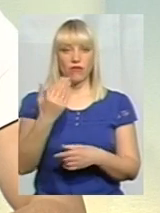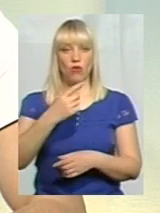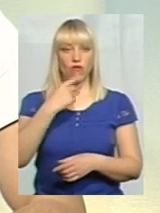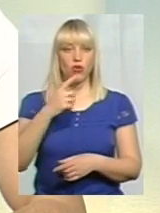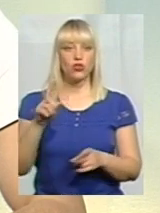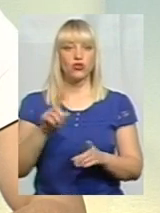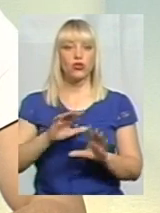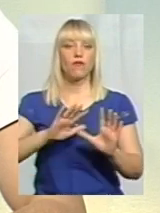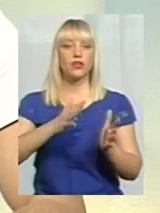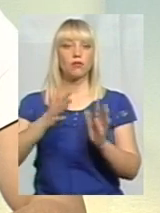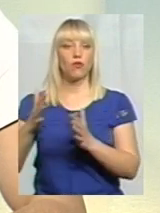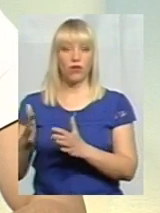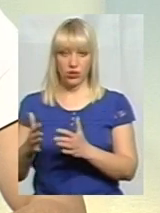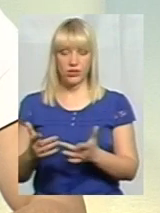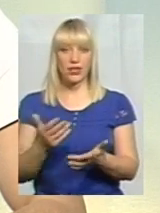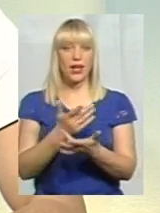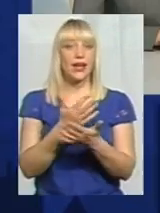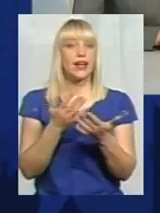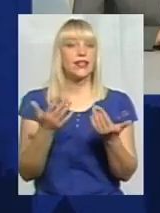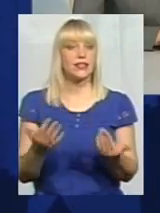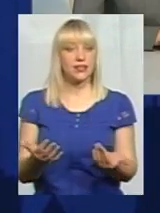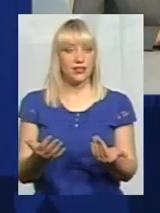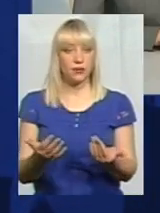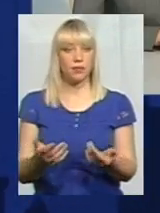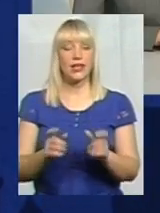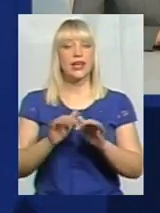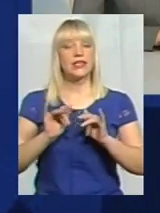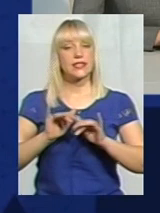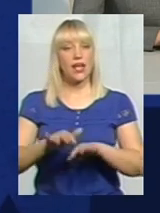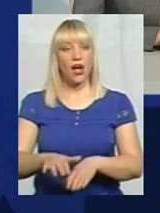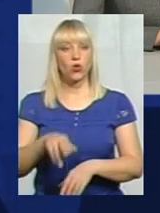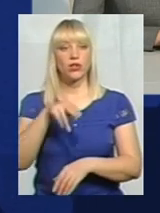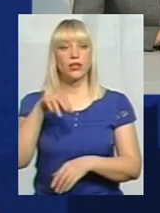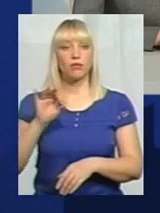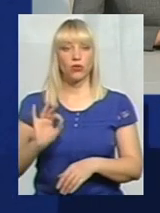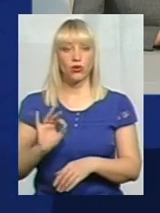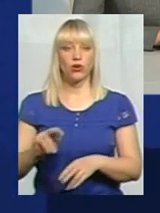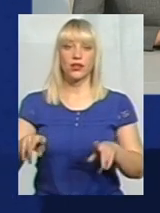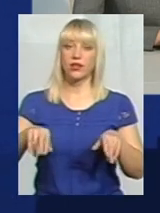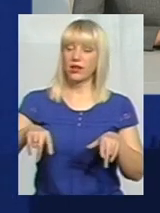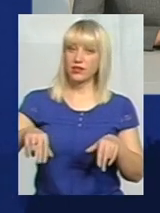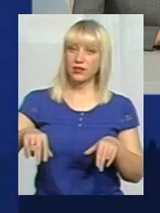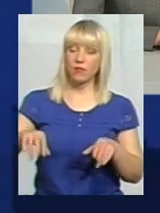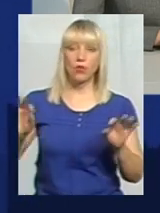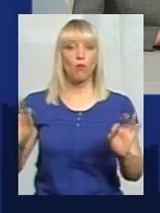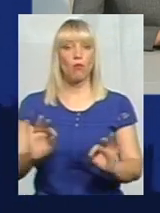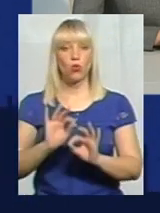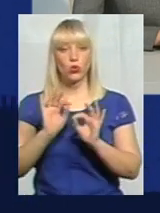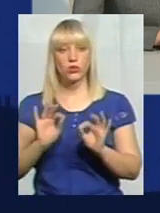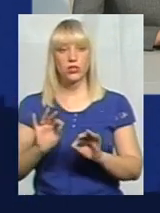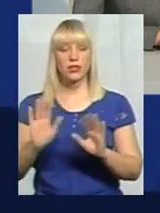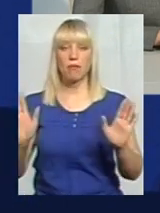відбуваються різні заходи по танцям, музиці,